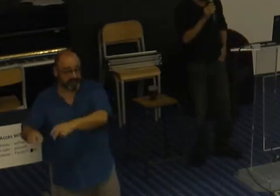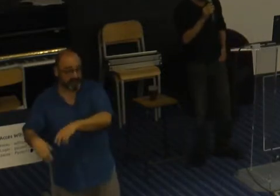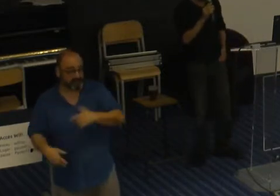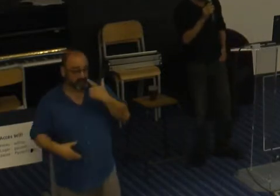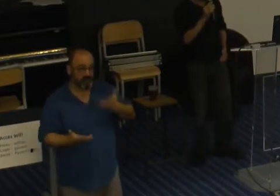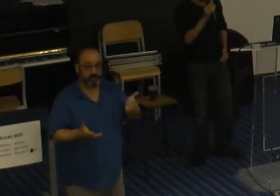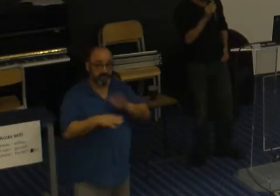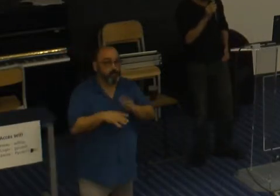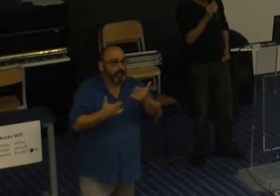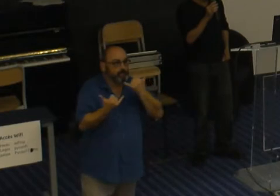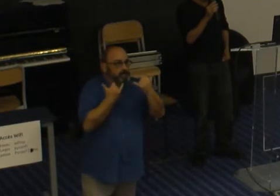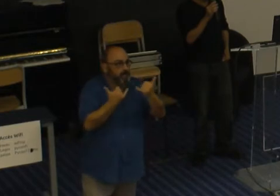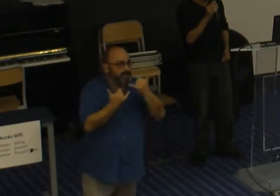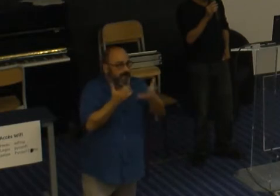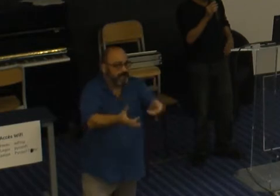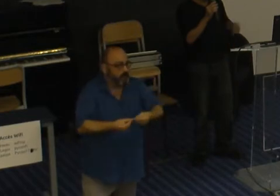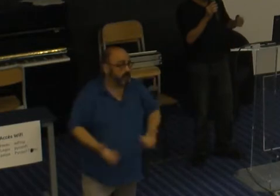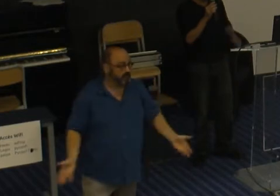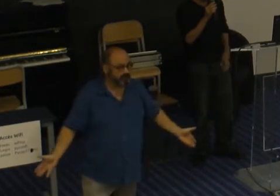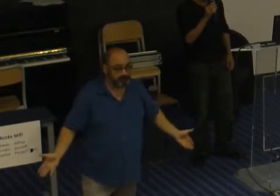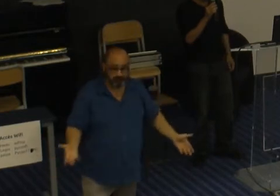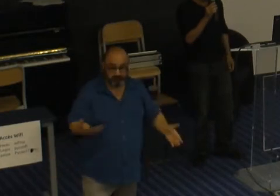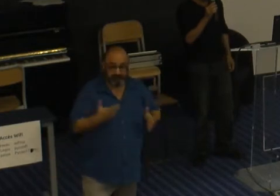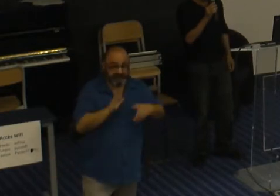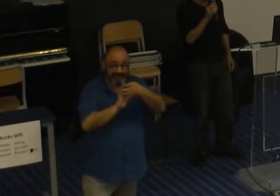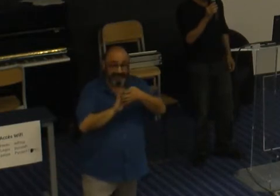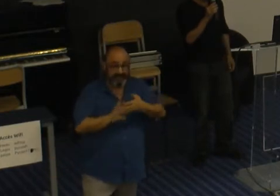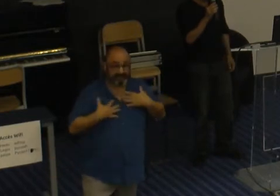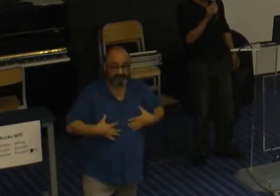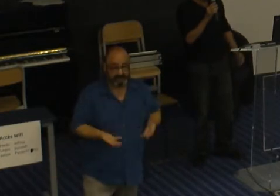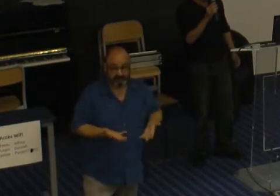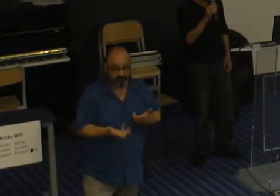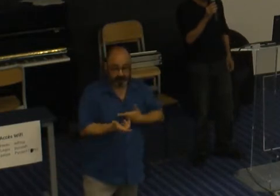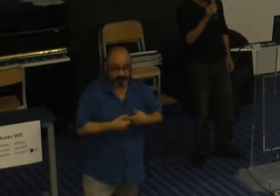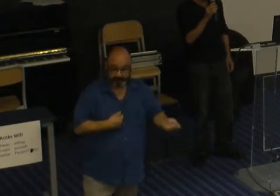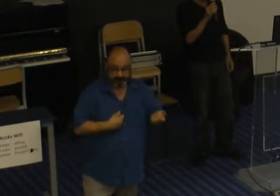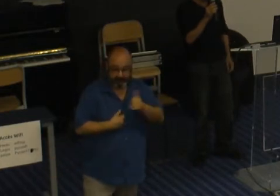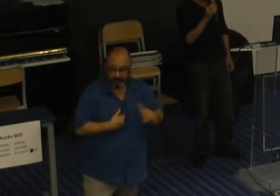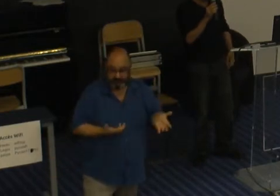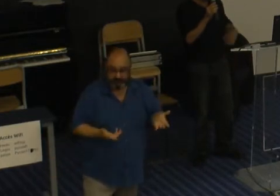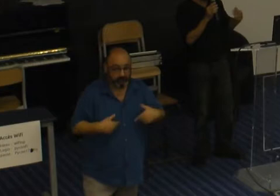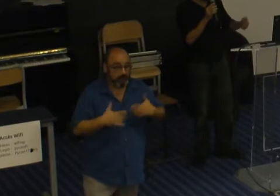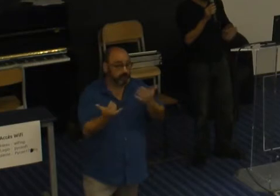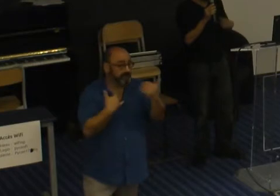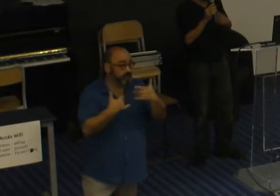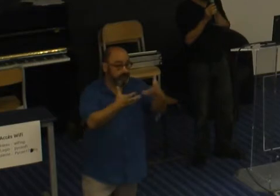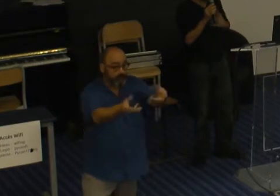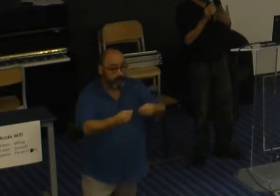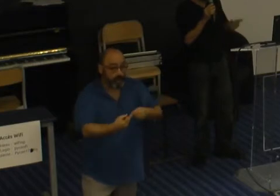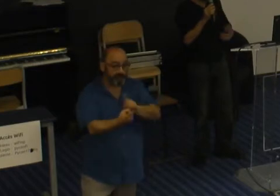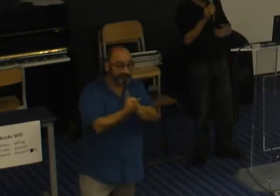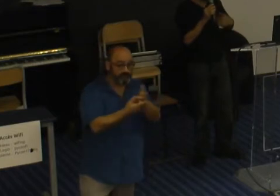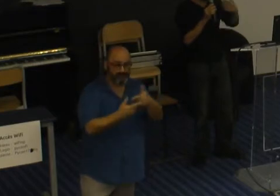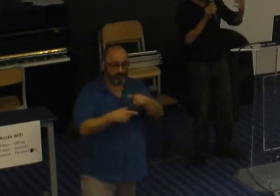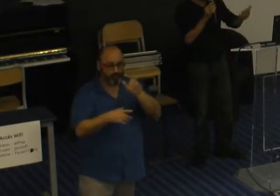ben, faire de l'accueil, il n a pas... Enfin, les critères physiques sont accessoires, quoi. On est là pour aider les gens, c'est plutôt le caractère,